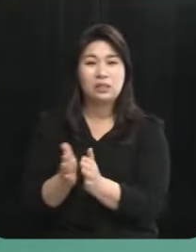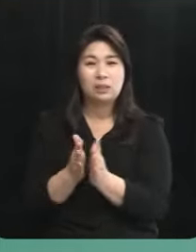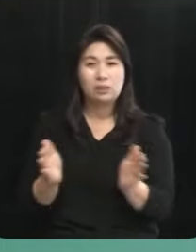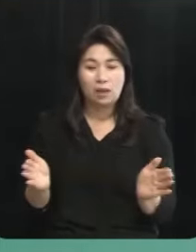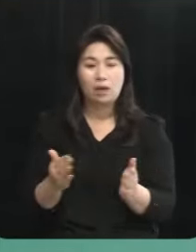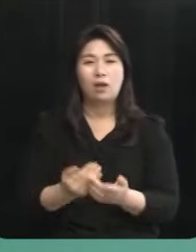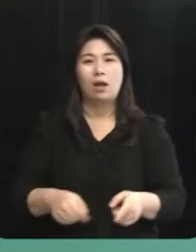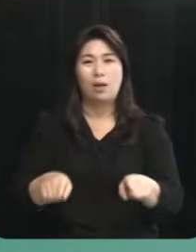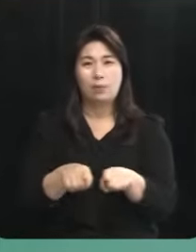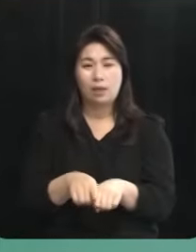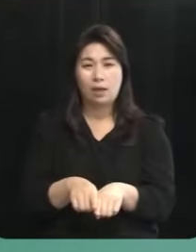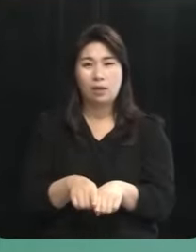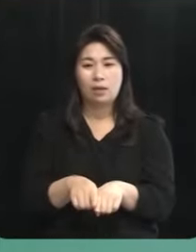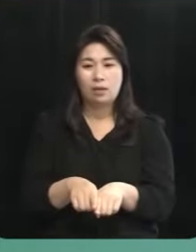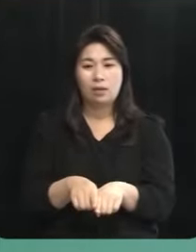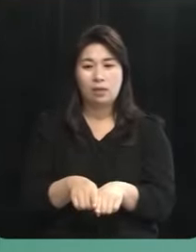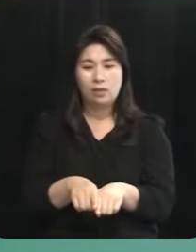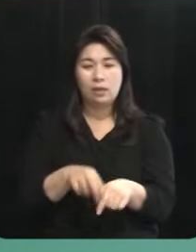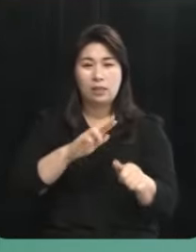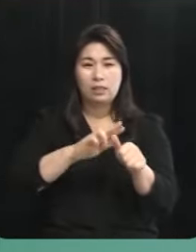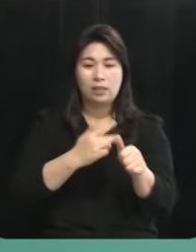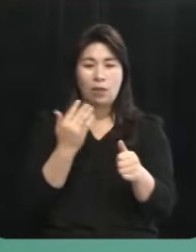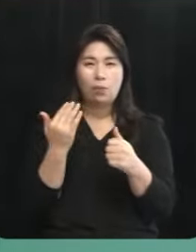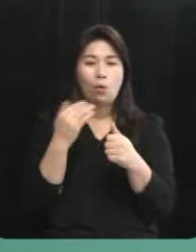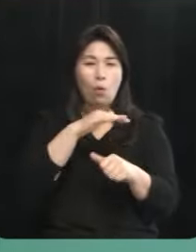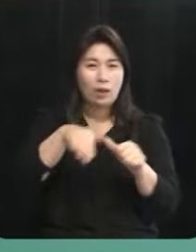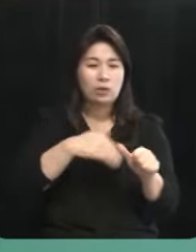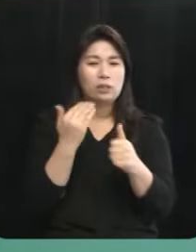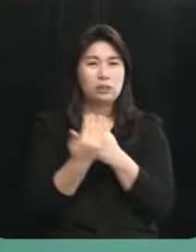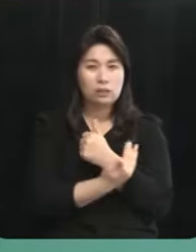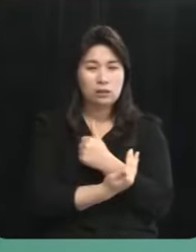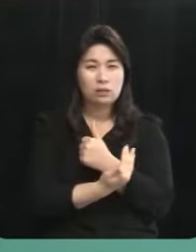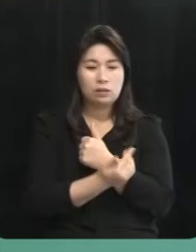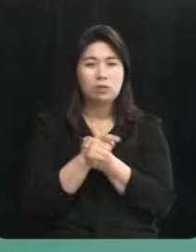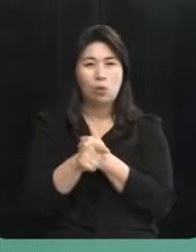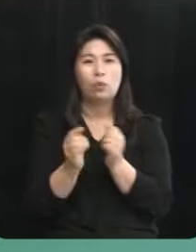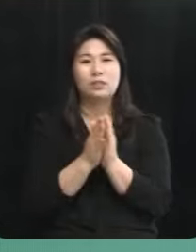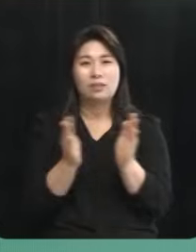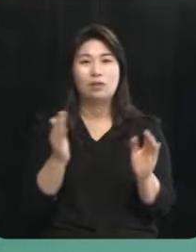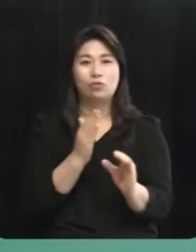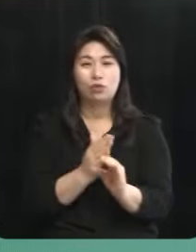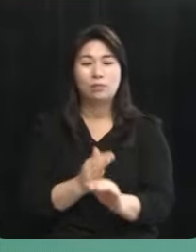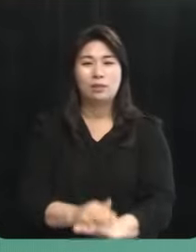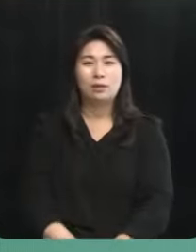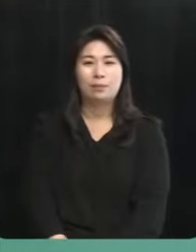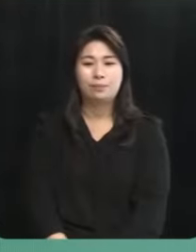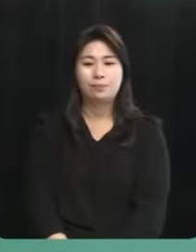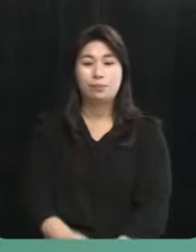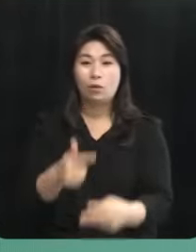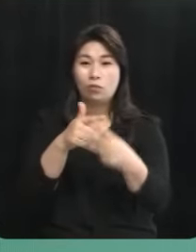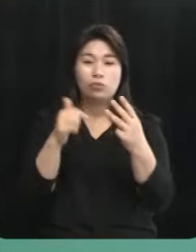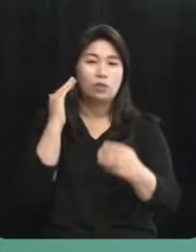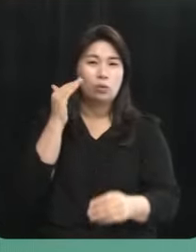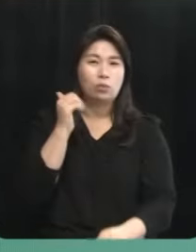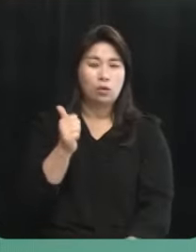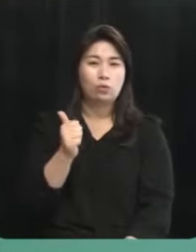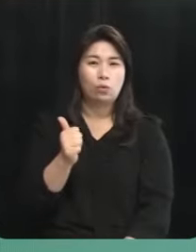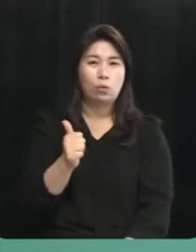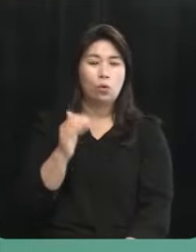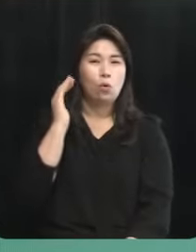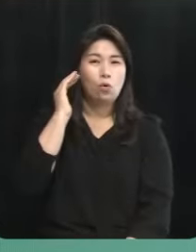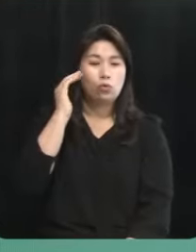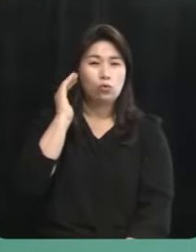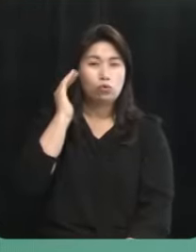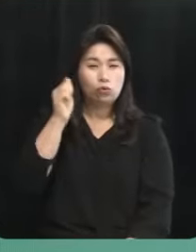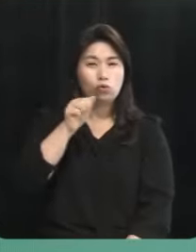함께 자연을 지키고 환경을 지키는 과정으로 도입을 하고 있습니다 윤석열 대통령도 대선 후보